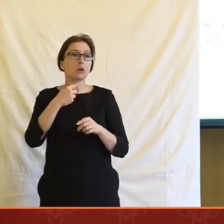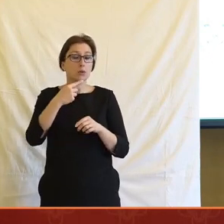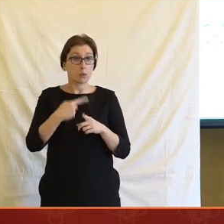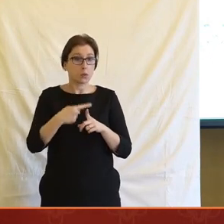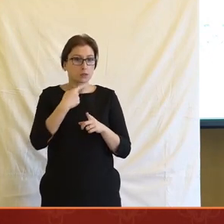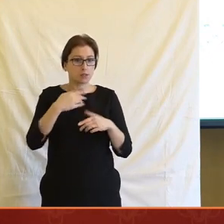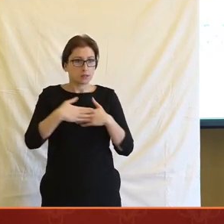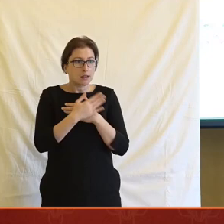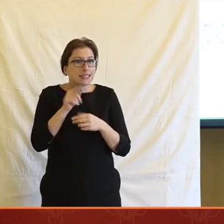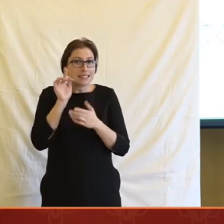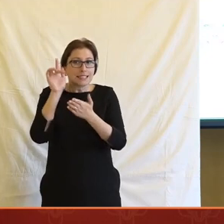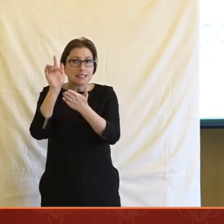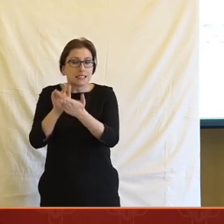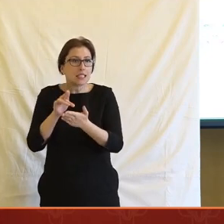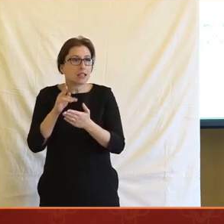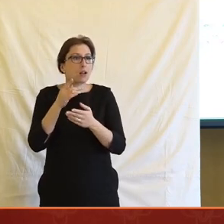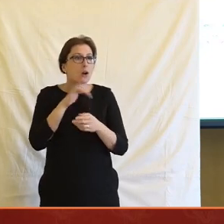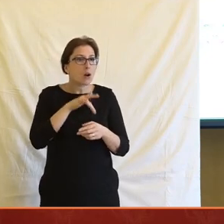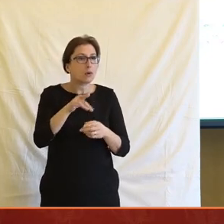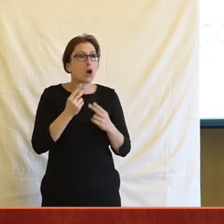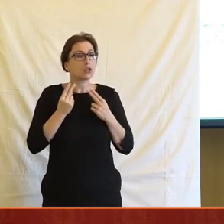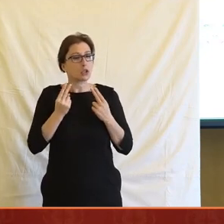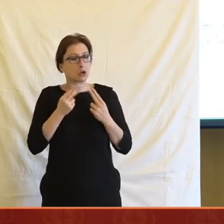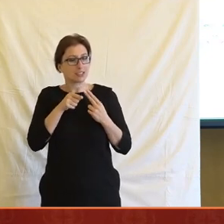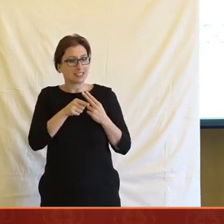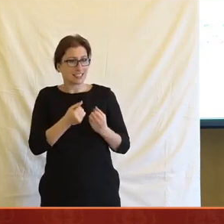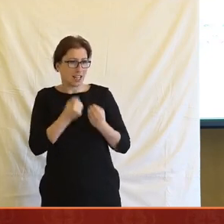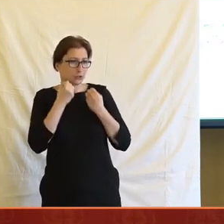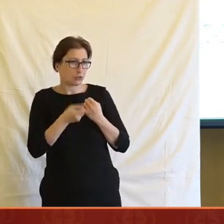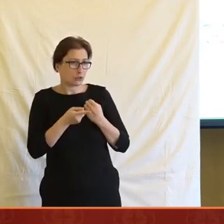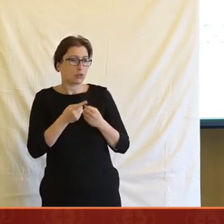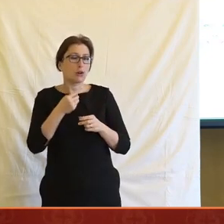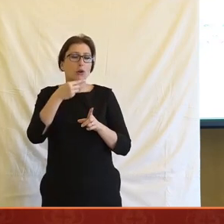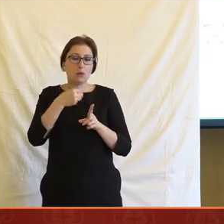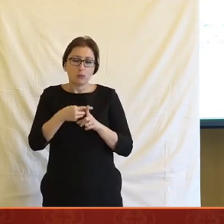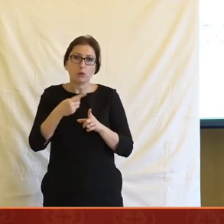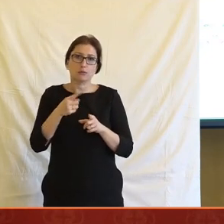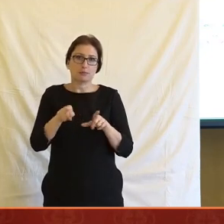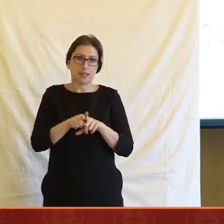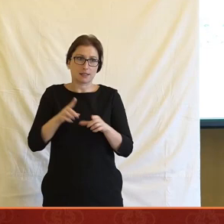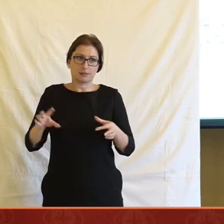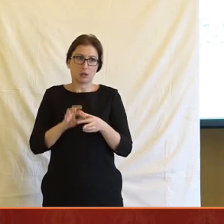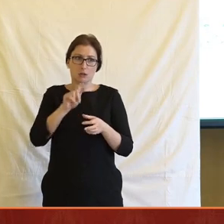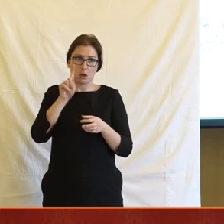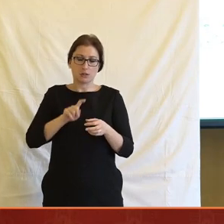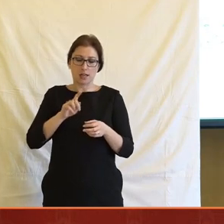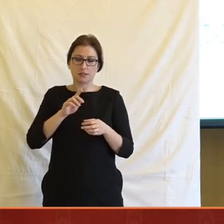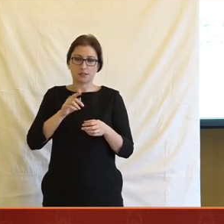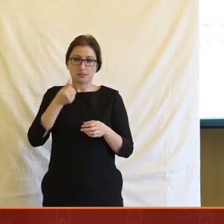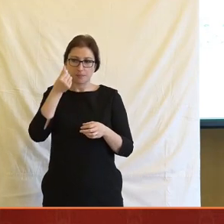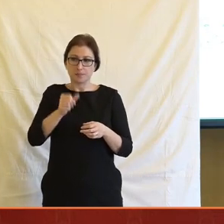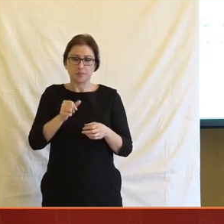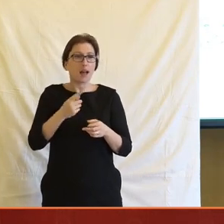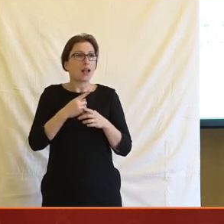kvantifikovatelný, ta citovanost se trošku kvantifikovat dá, samozřejmě je to taky s otazníkem a rozhodně to nejsou jakoby